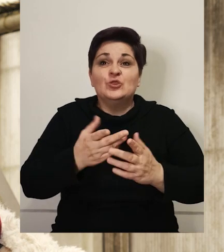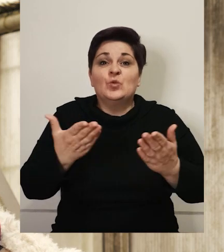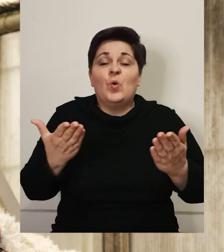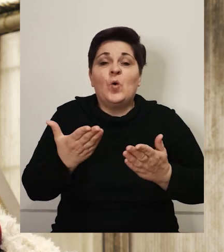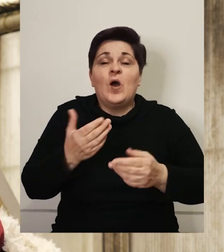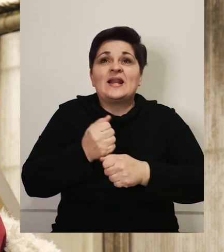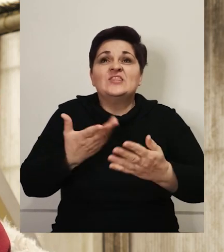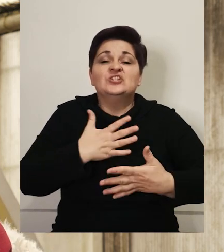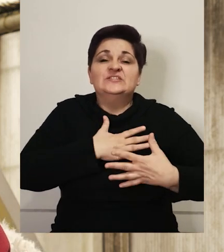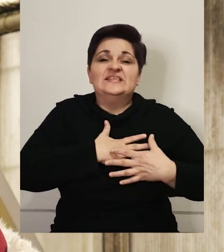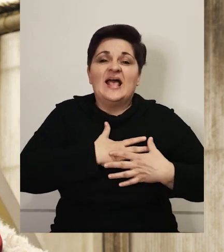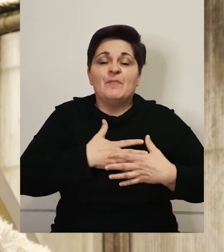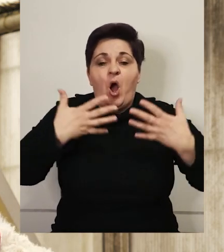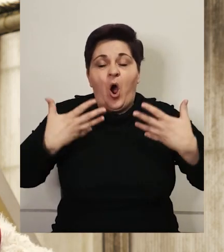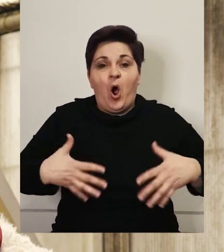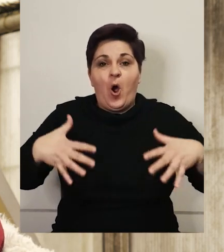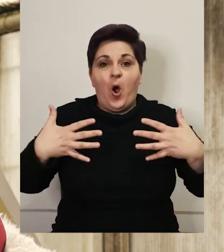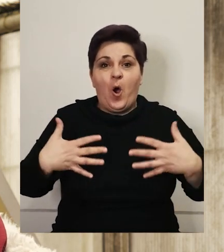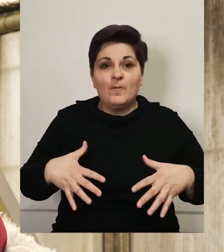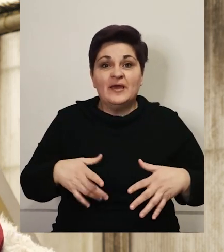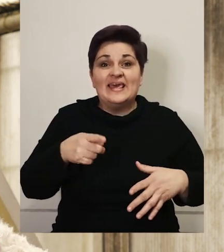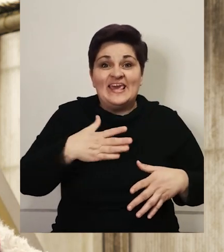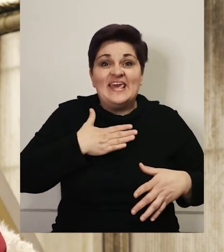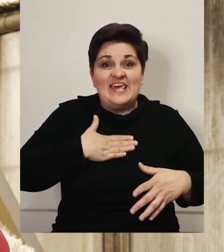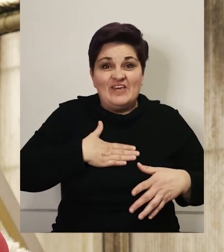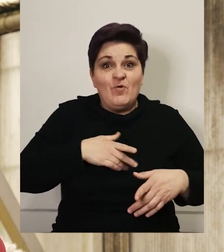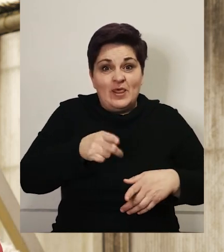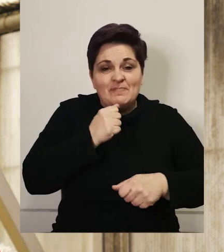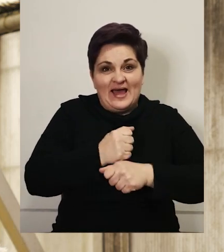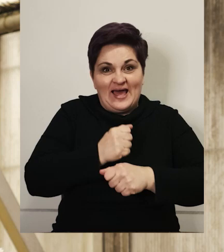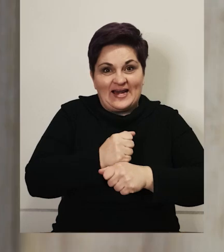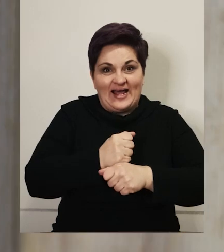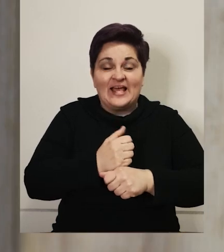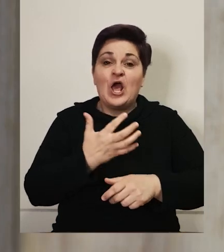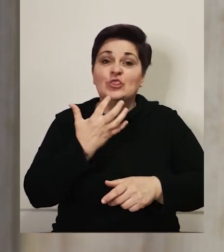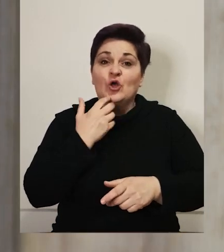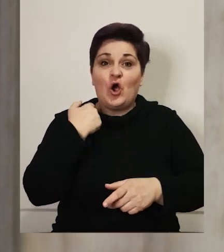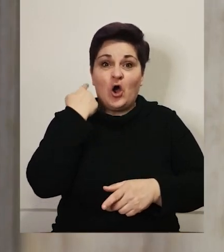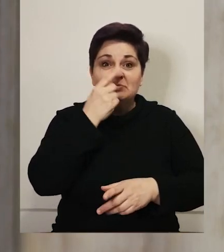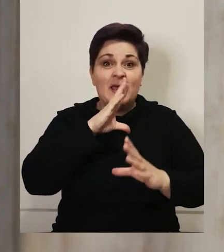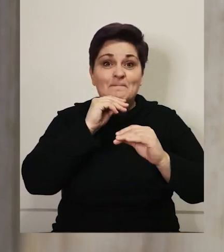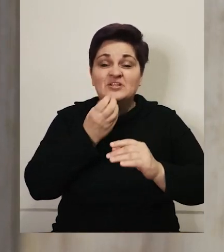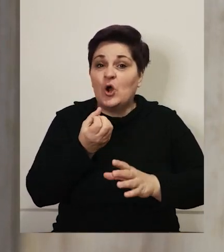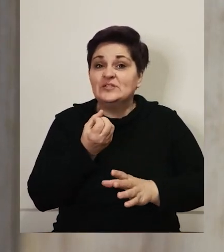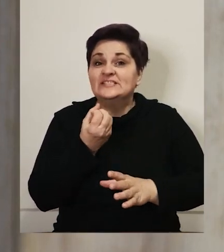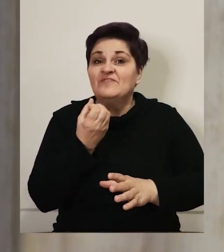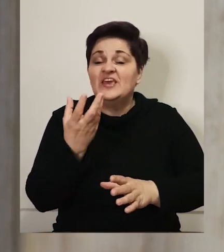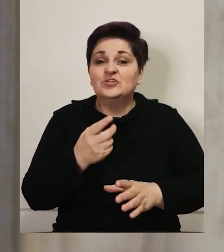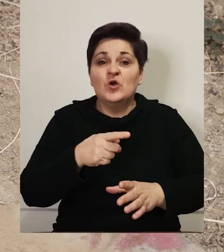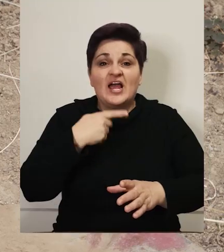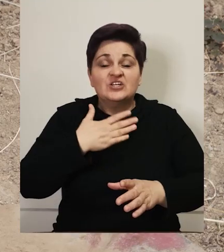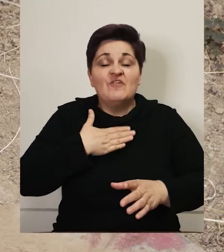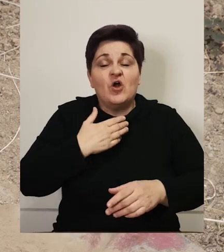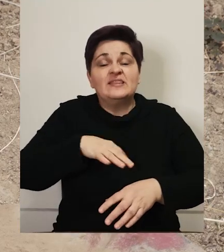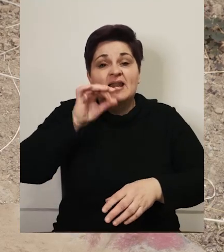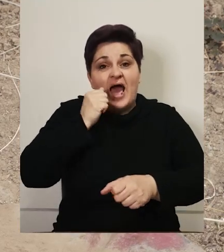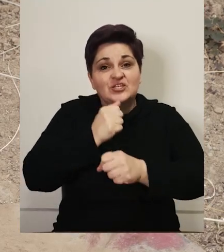nekako radi sa ljubavljom, opustite. I to volim pa sraditi. Dok s osmijehom na licu priča o cvjeću, kaže